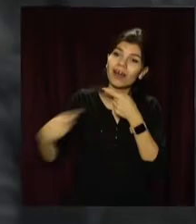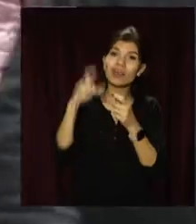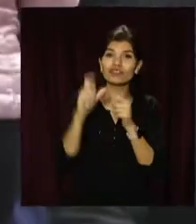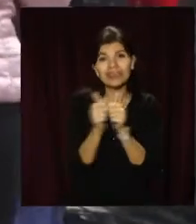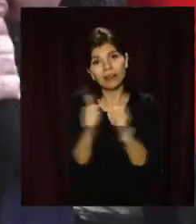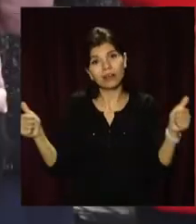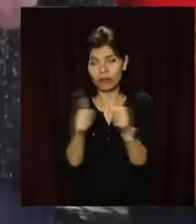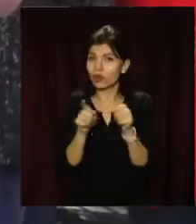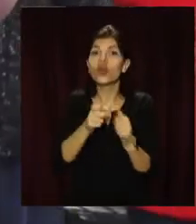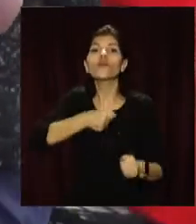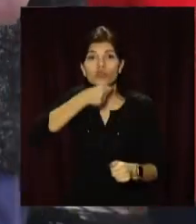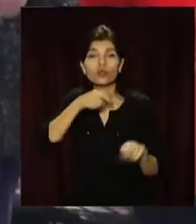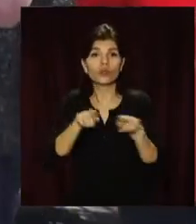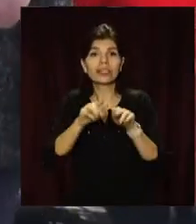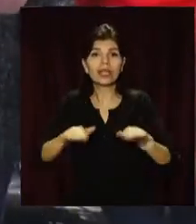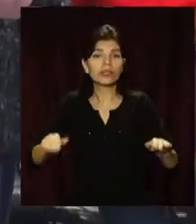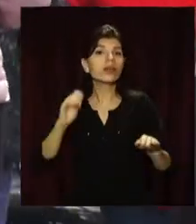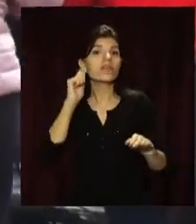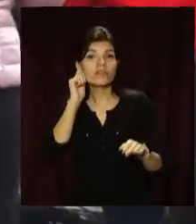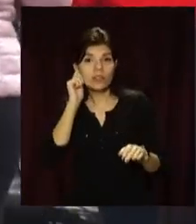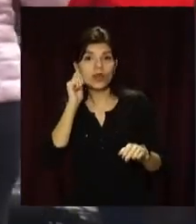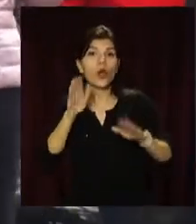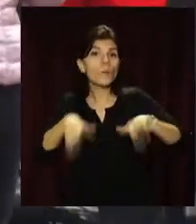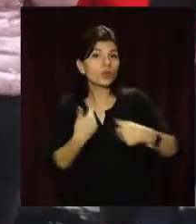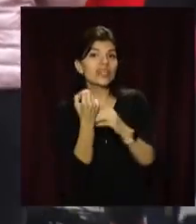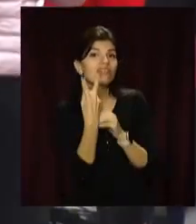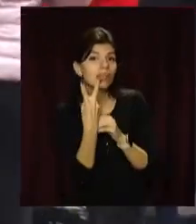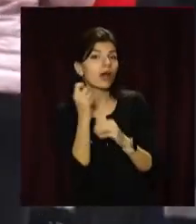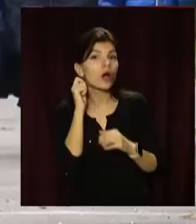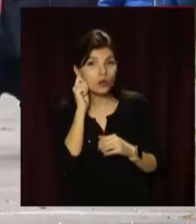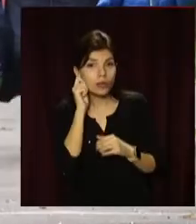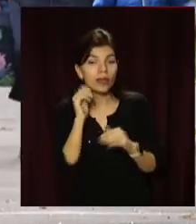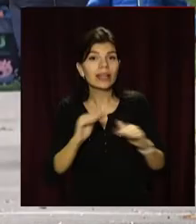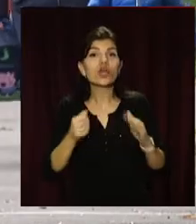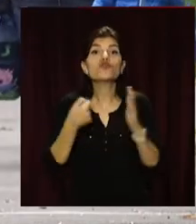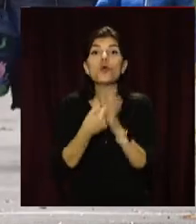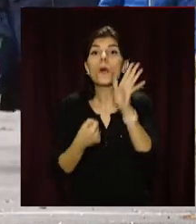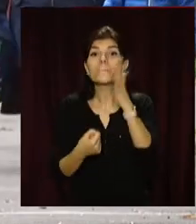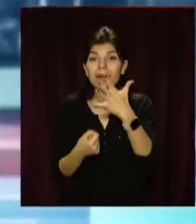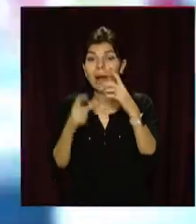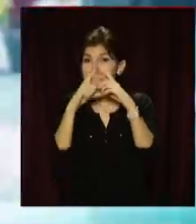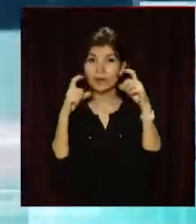стосується як дорослих, так і дітей від 12 років. Дітям до 5 років носіння масок не рекомендоване.